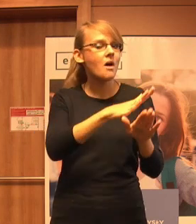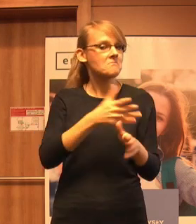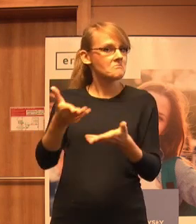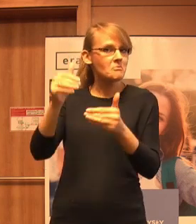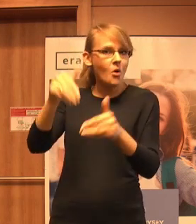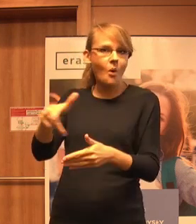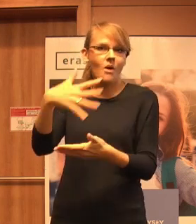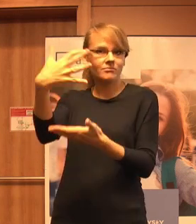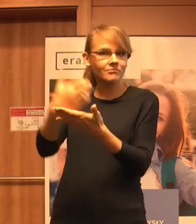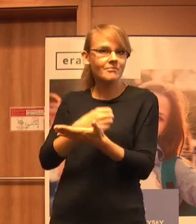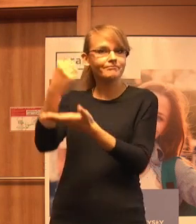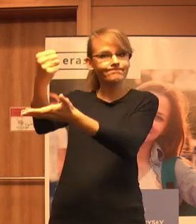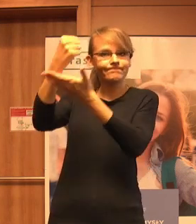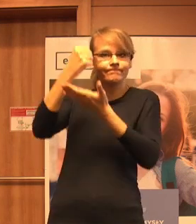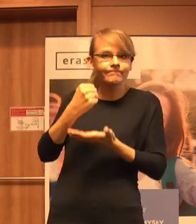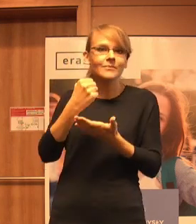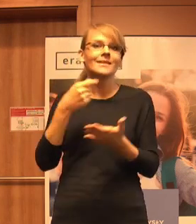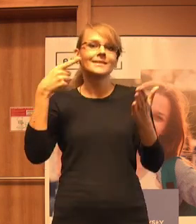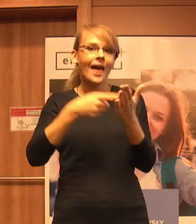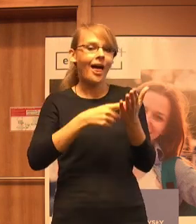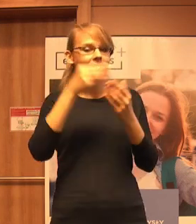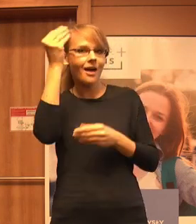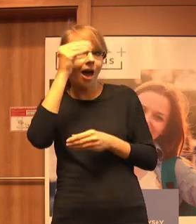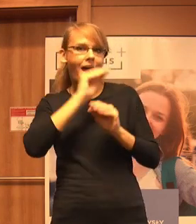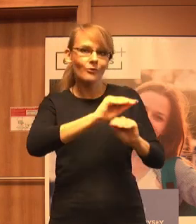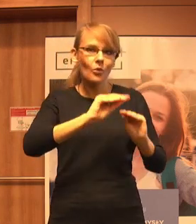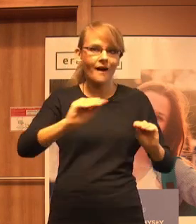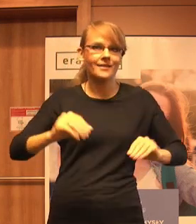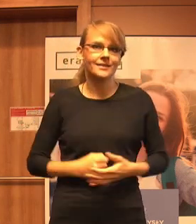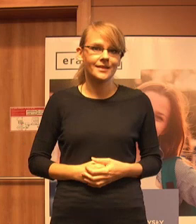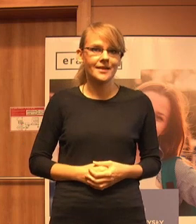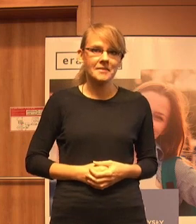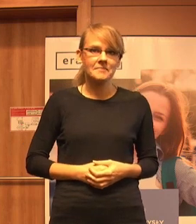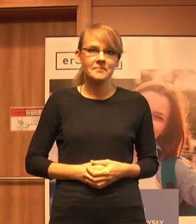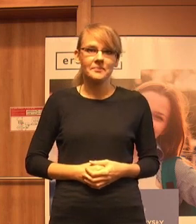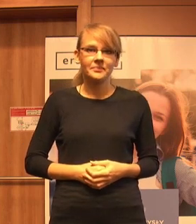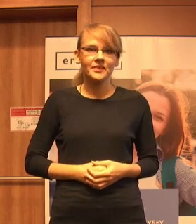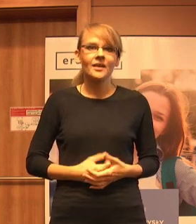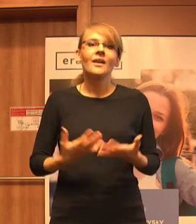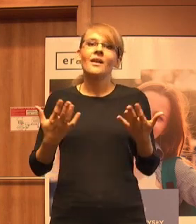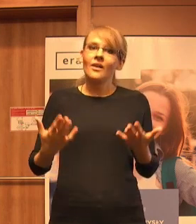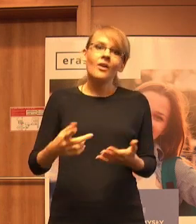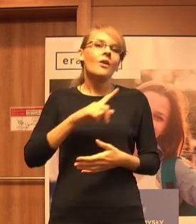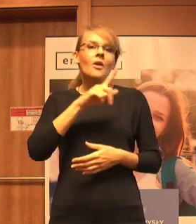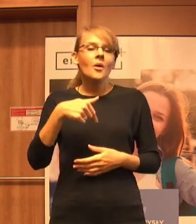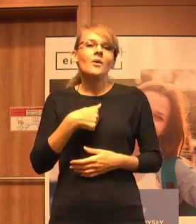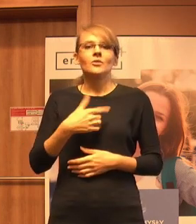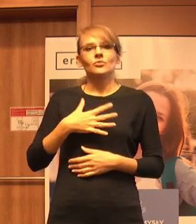środków na różne działania edukacyjne. I to też my traktujemy jako takie narzędzie,